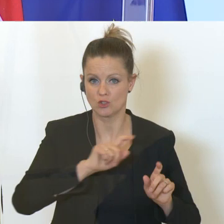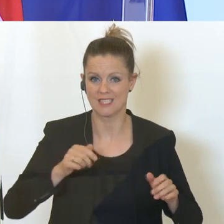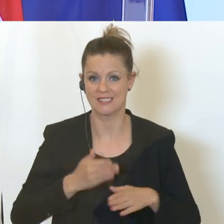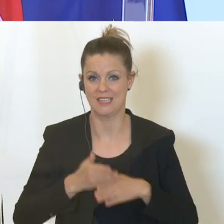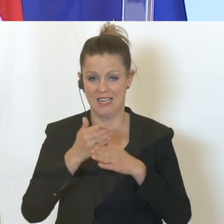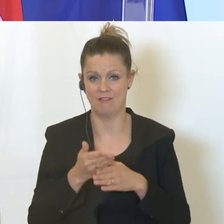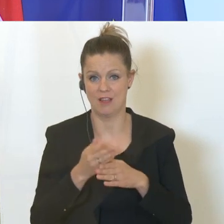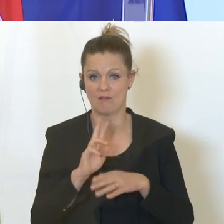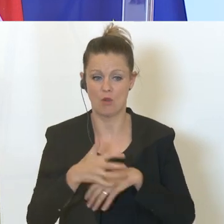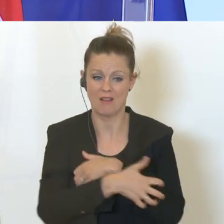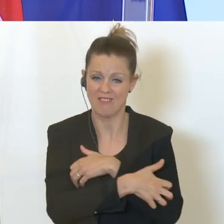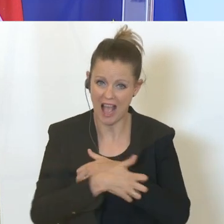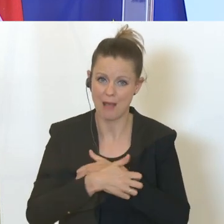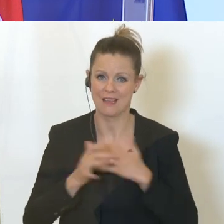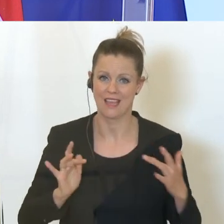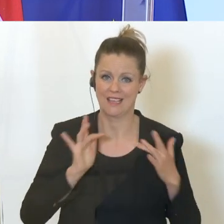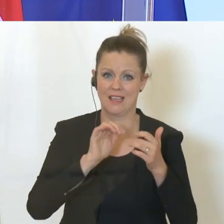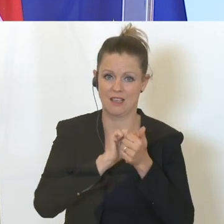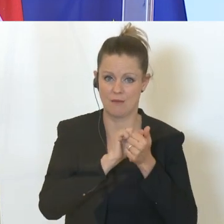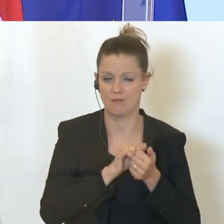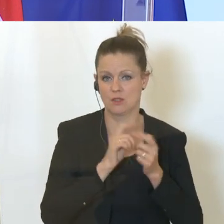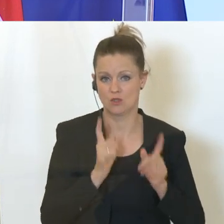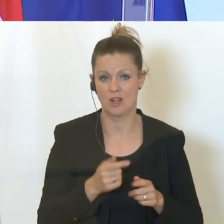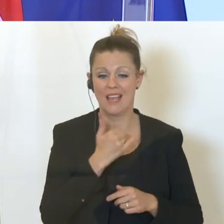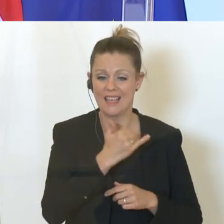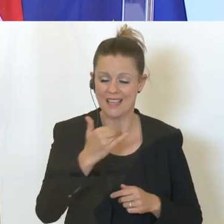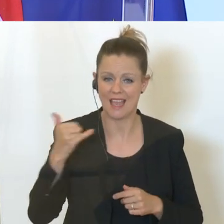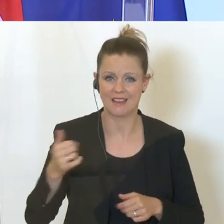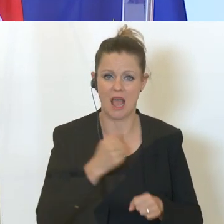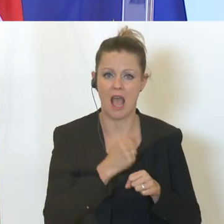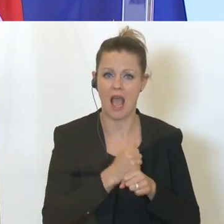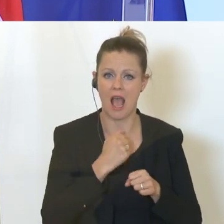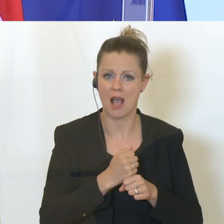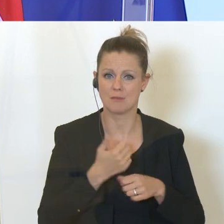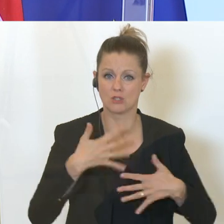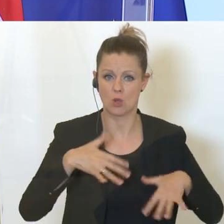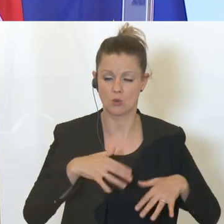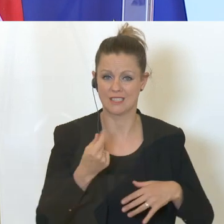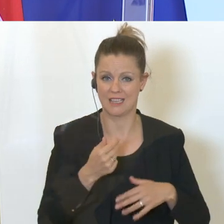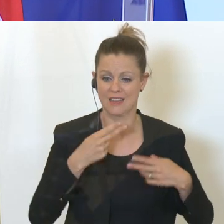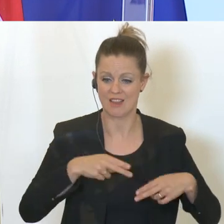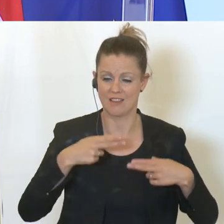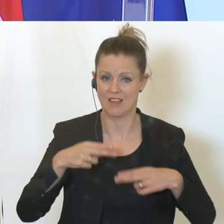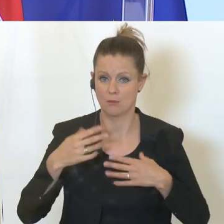entgegenzuwirken, sondern dass jeder das Arbeitslosengeld weiterhin bis September nun bekommt.